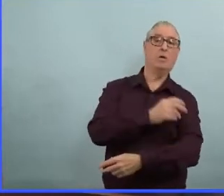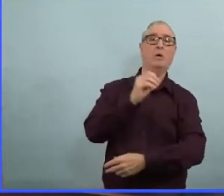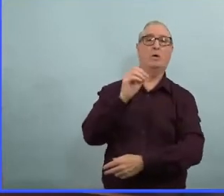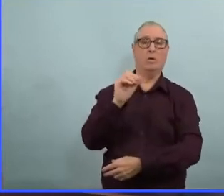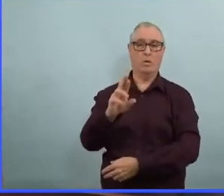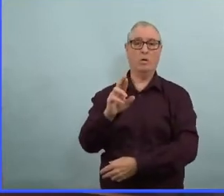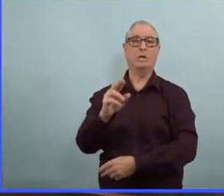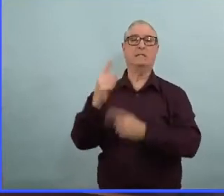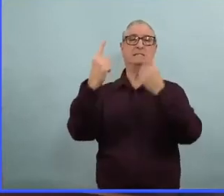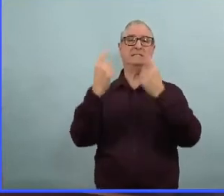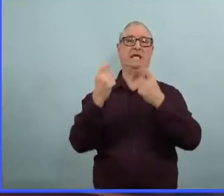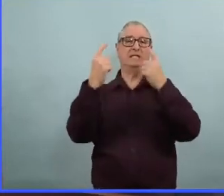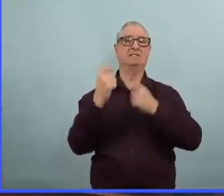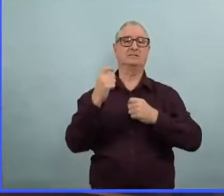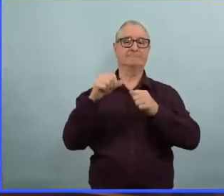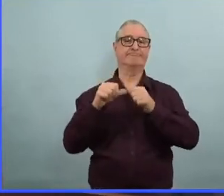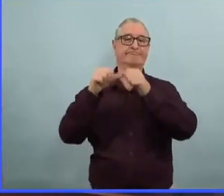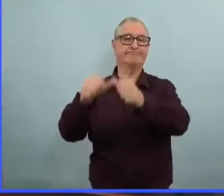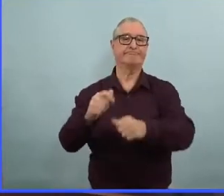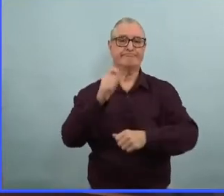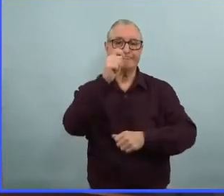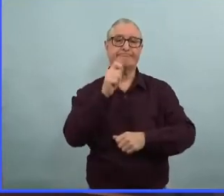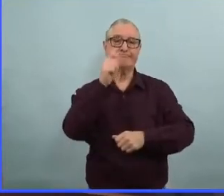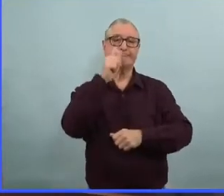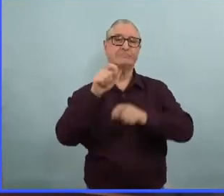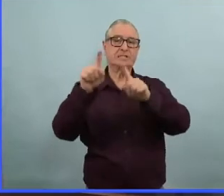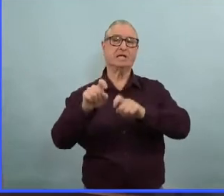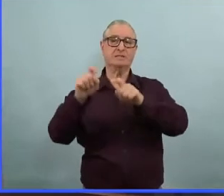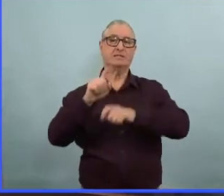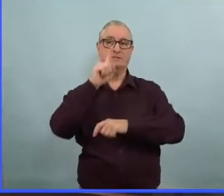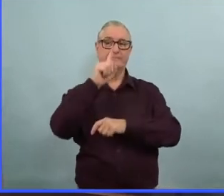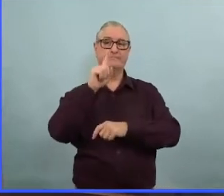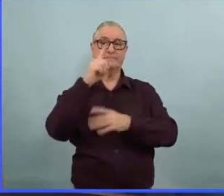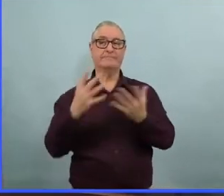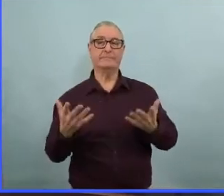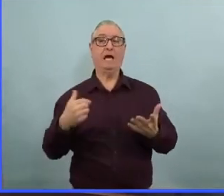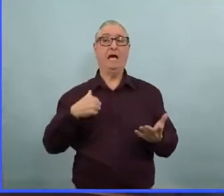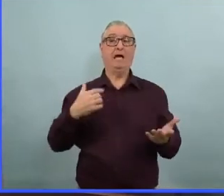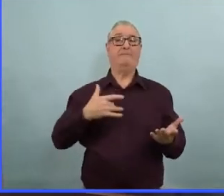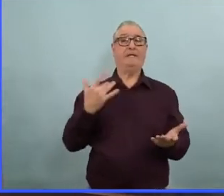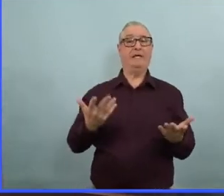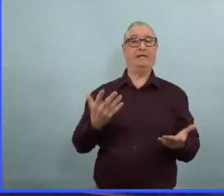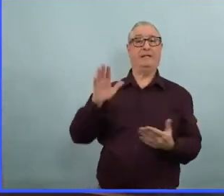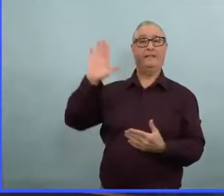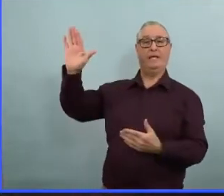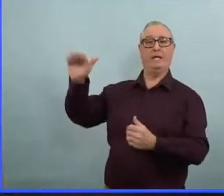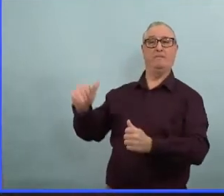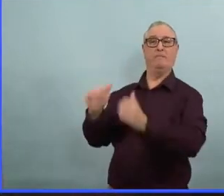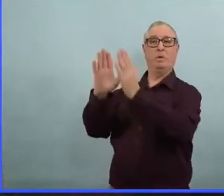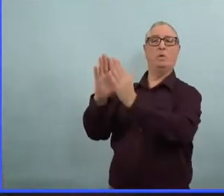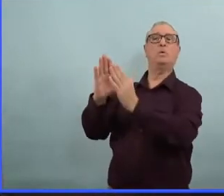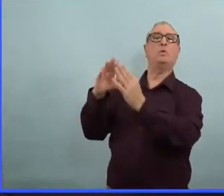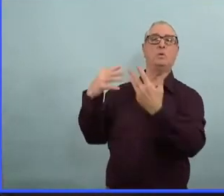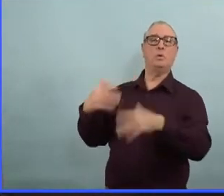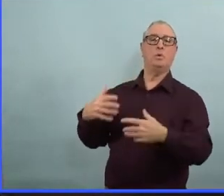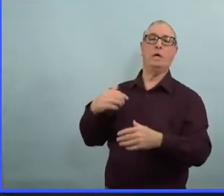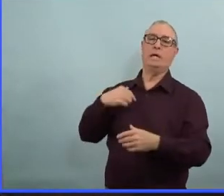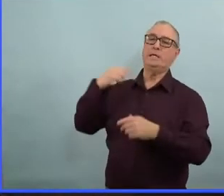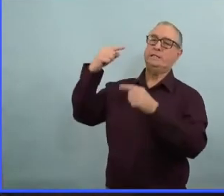situation afin de maintenir cette chaîne d'approvisionnement parce qu'elle est critique non seulement pour le Manitoba mais pour l'ensemble du Canada.